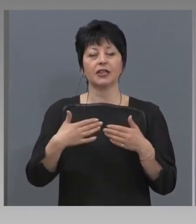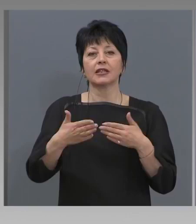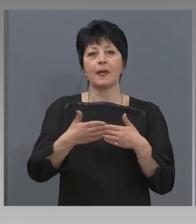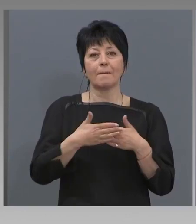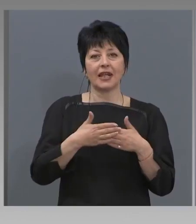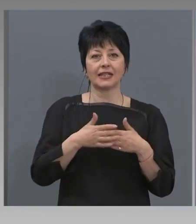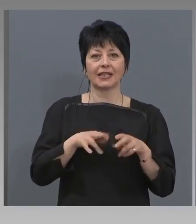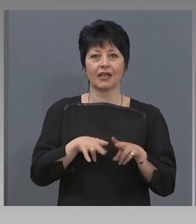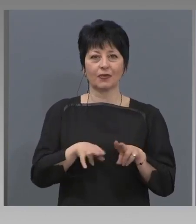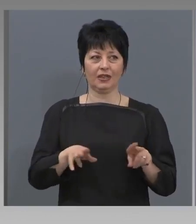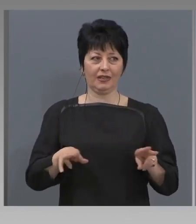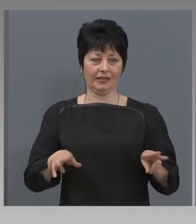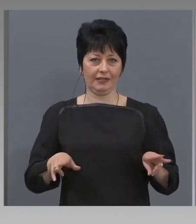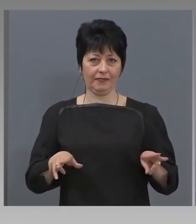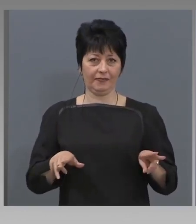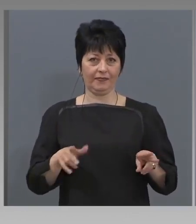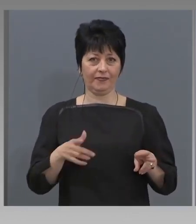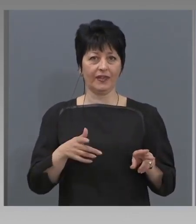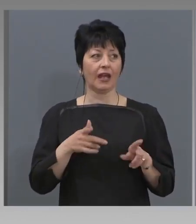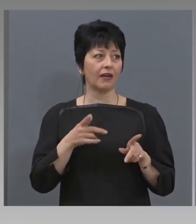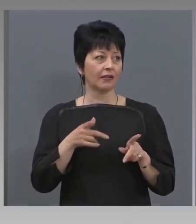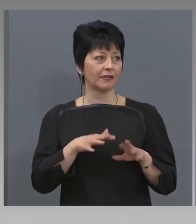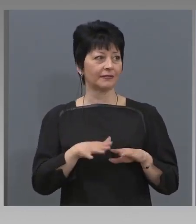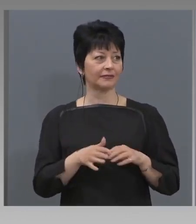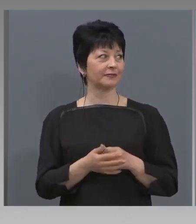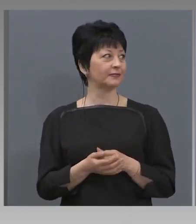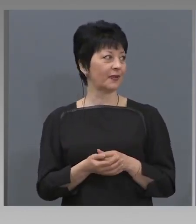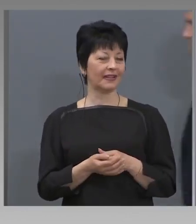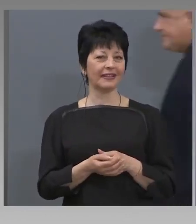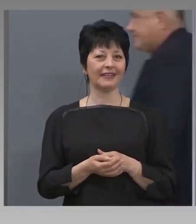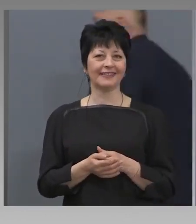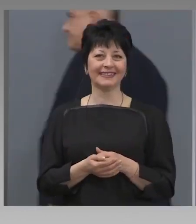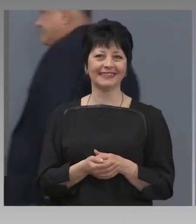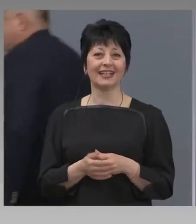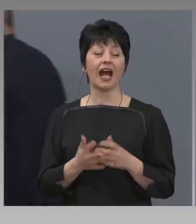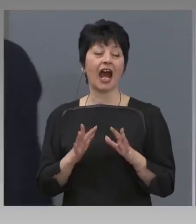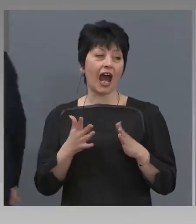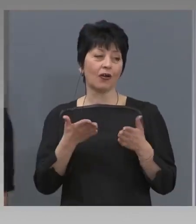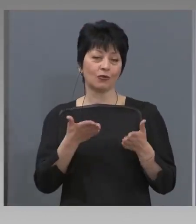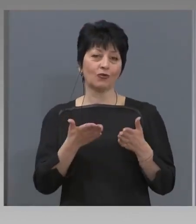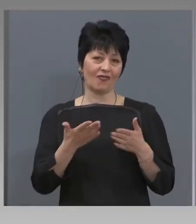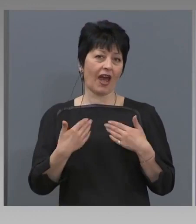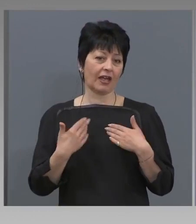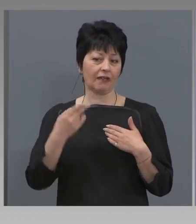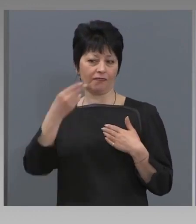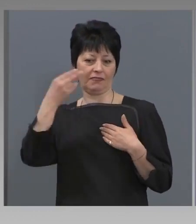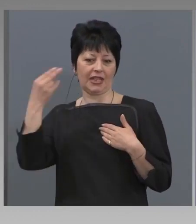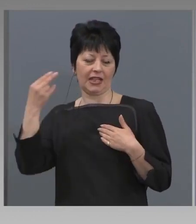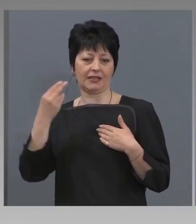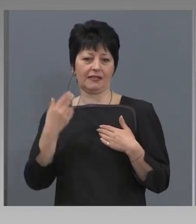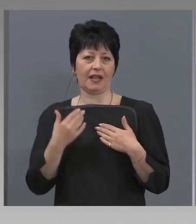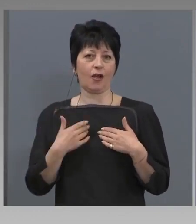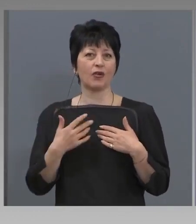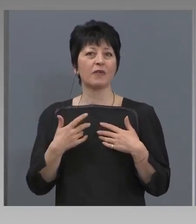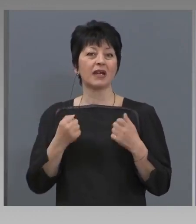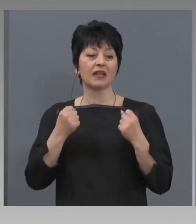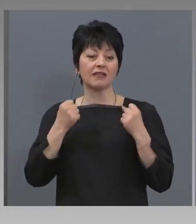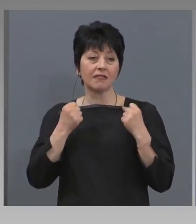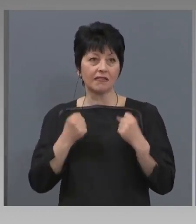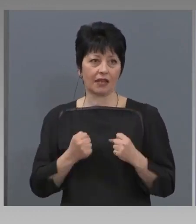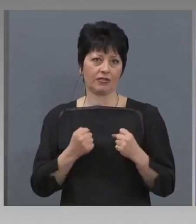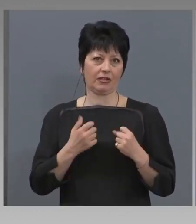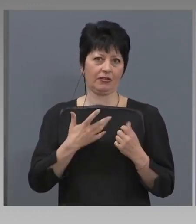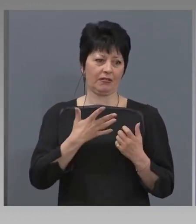роднини. Така че това е първата хипотеза. Ако имаме най-тежката възможна